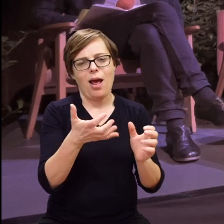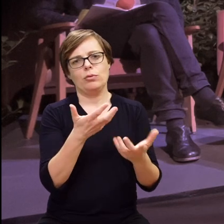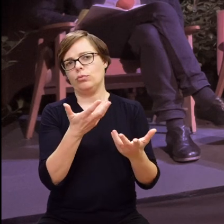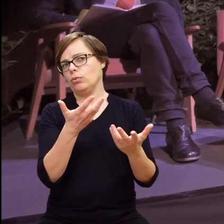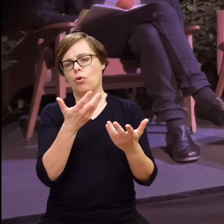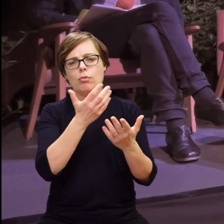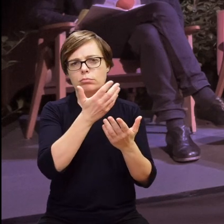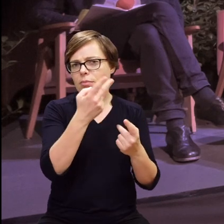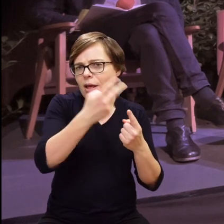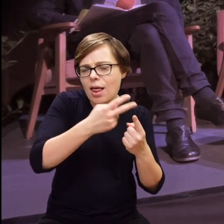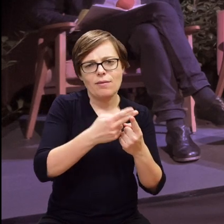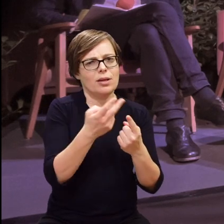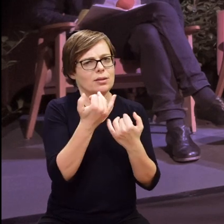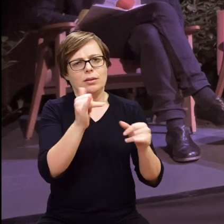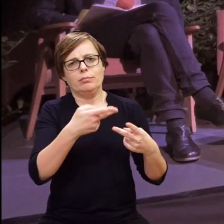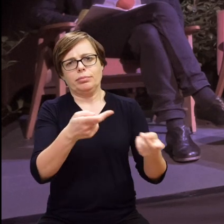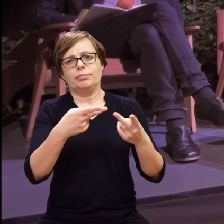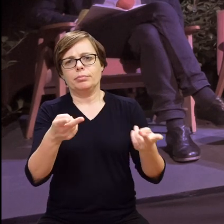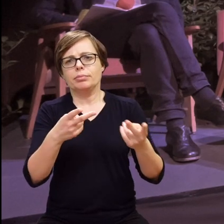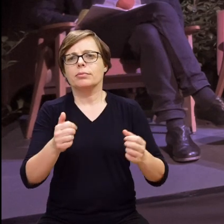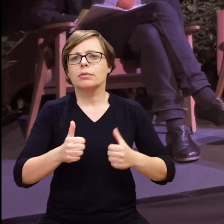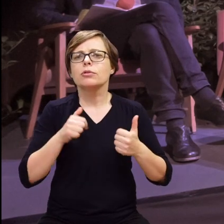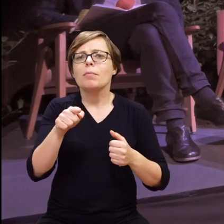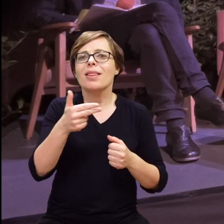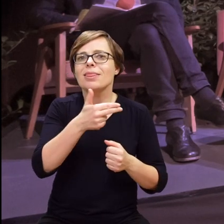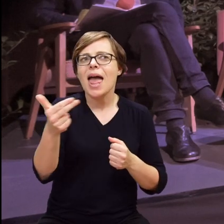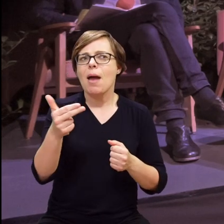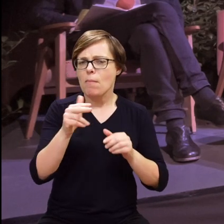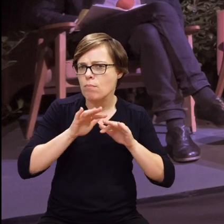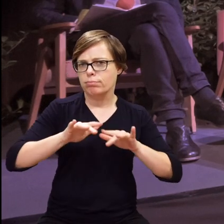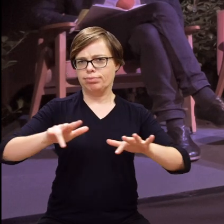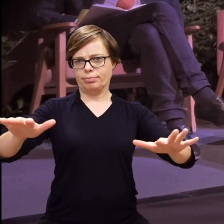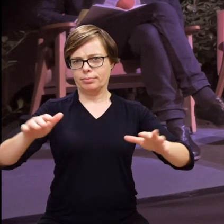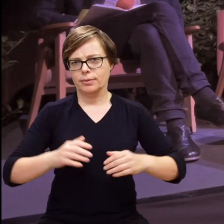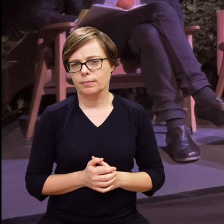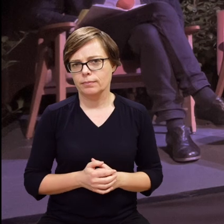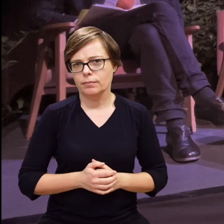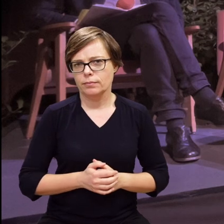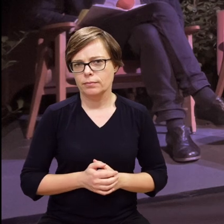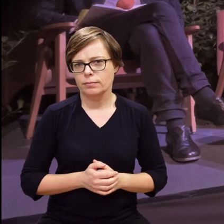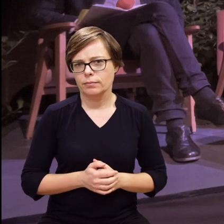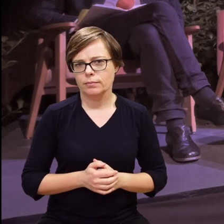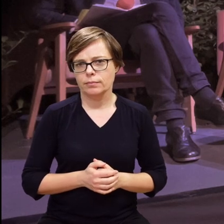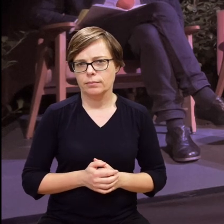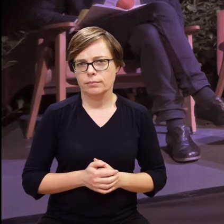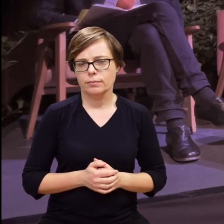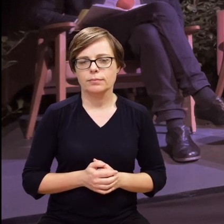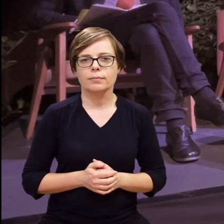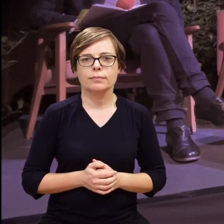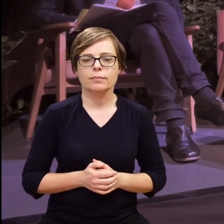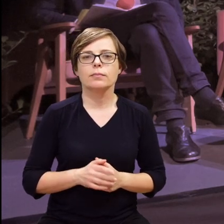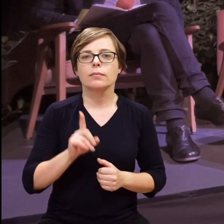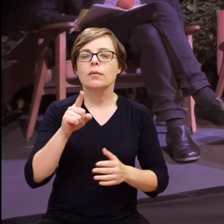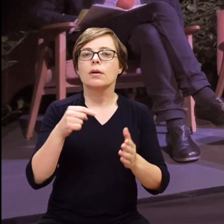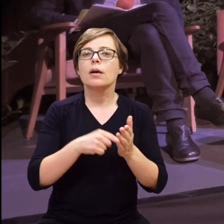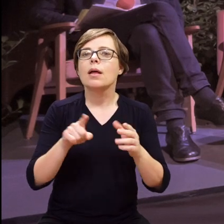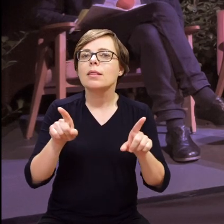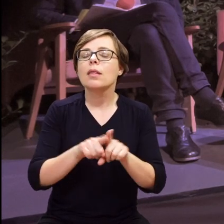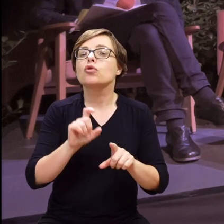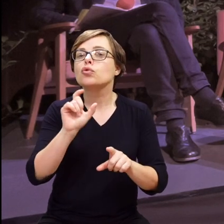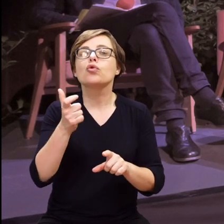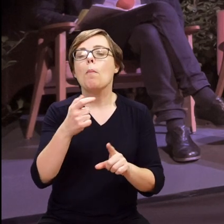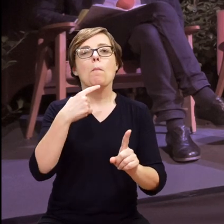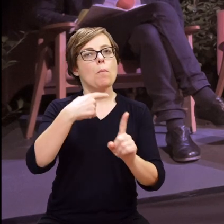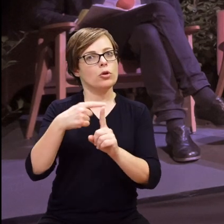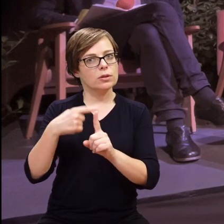programów, że to będzie temat, który będzie żył po prostu. I takim czymś, co na pewno